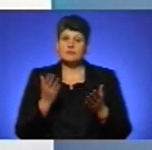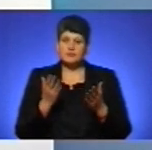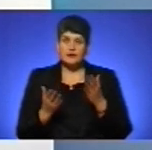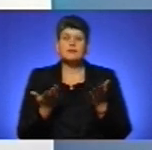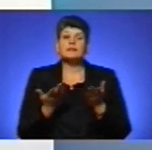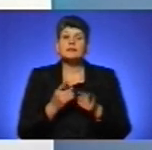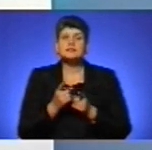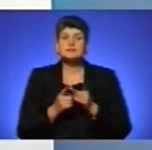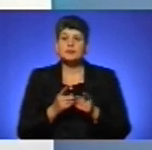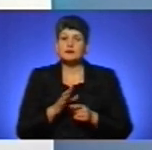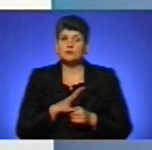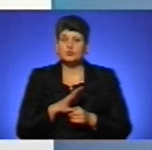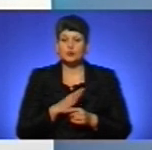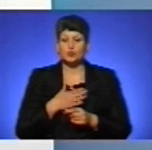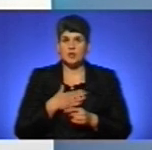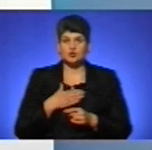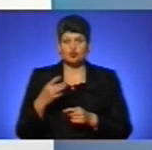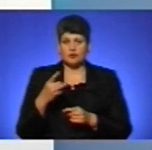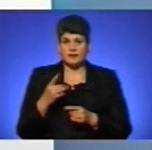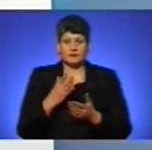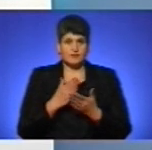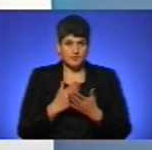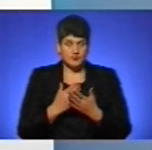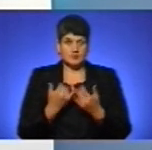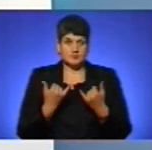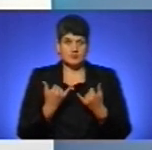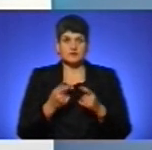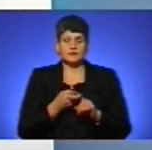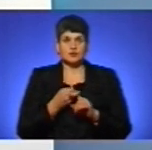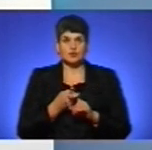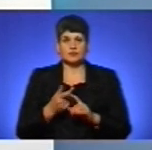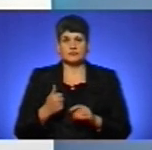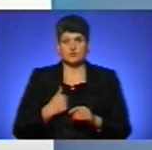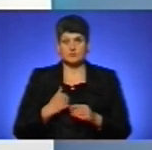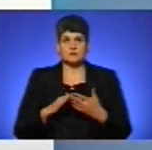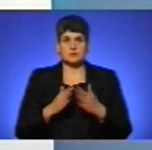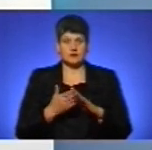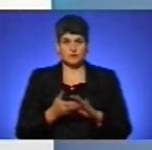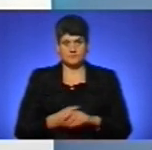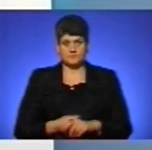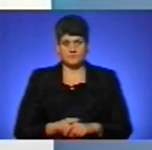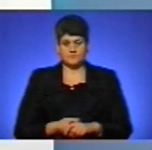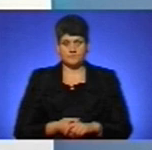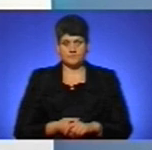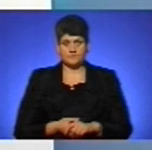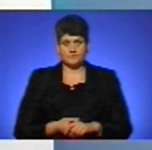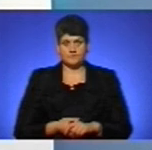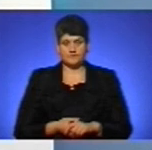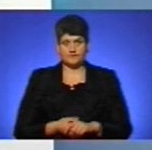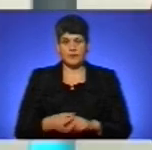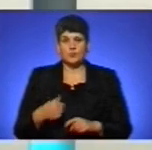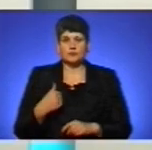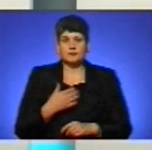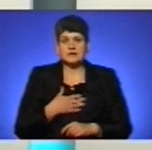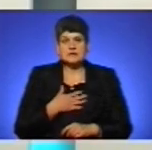зміни відбулися у нашому регіоні, відбуваються через введення воєнного стану, пане Олександре? Ми з хвилюванням,